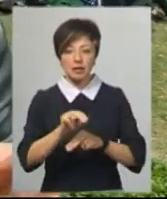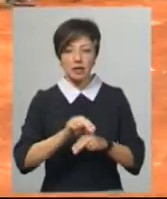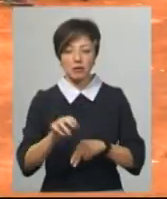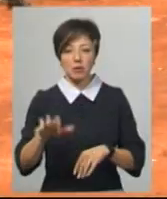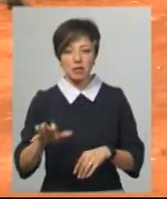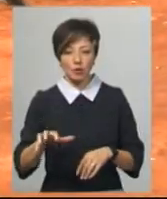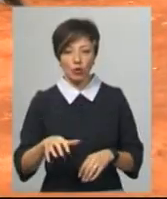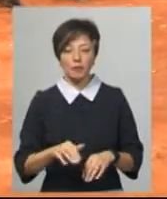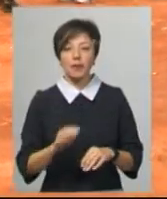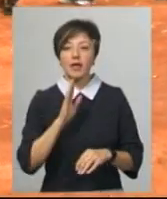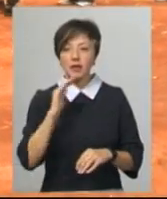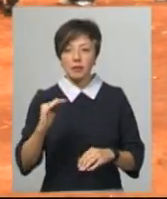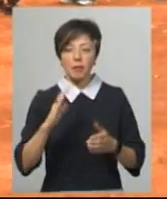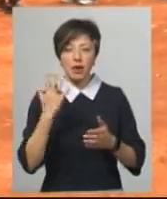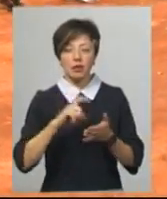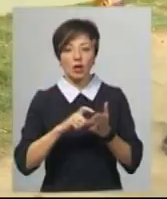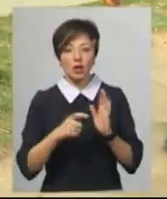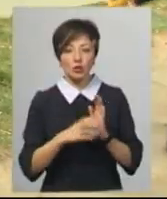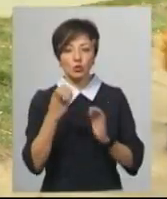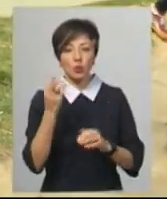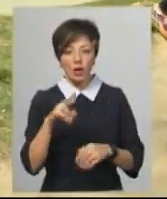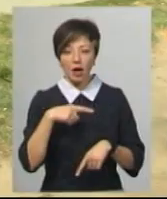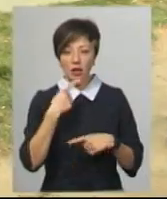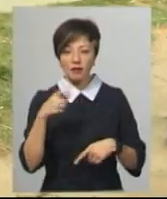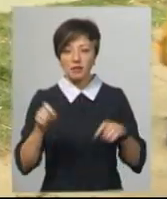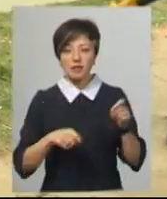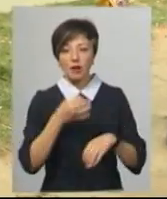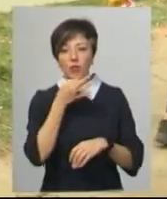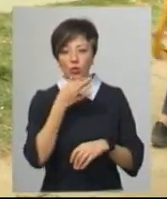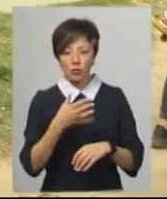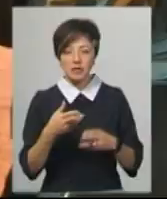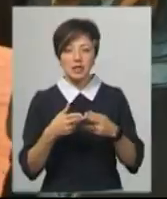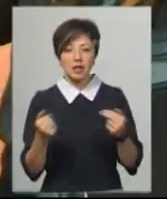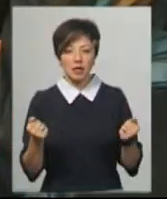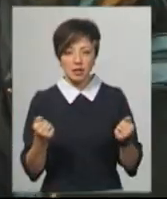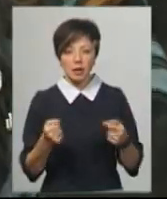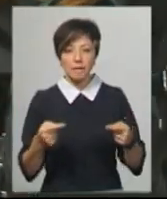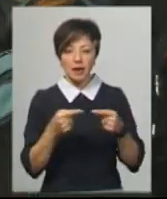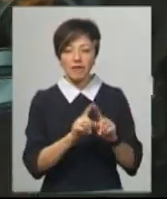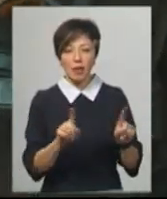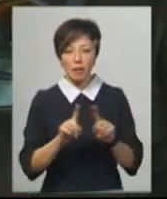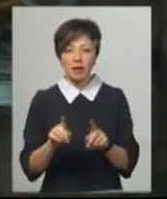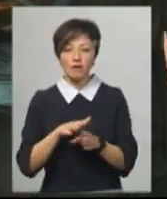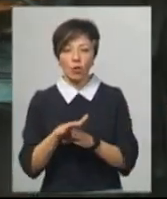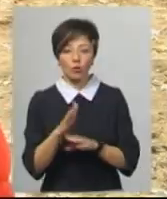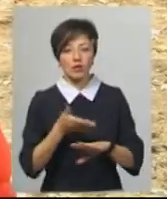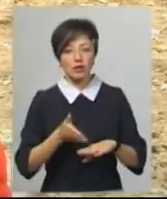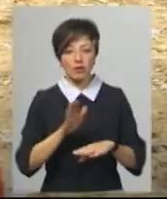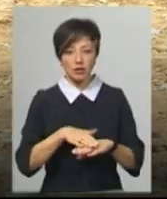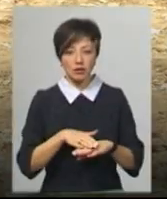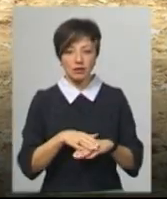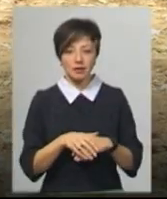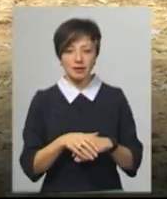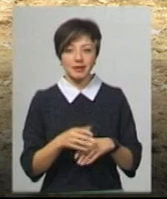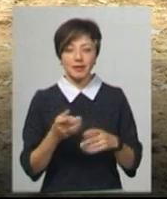баскетболу. Учениця п'ятого класу Соня Аташкевич каже, фестиваль їй подобається. Зізнається, певні елементи виконувати було важко. Кидати